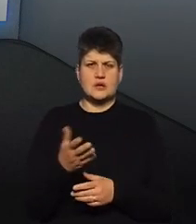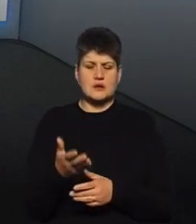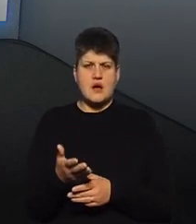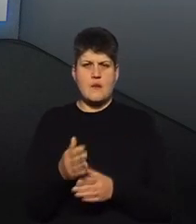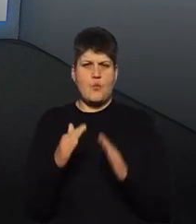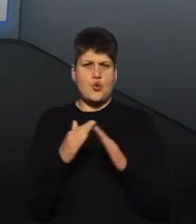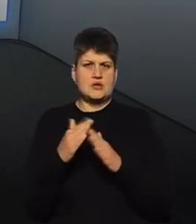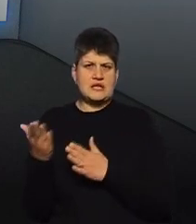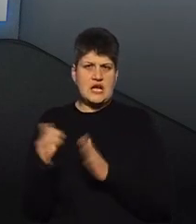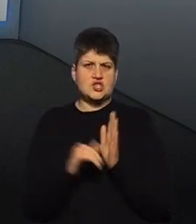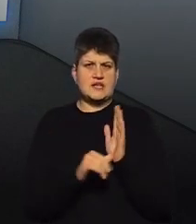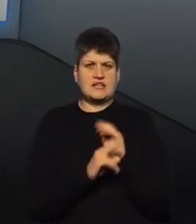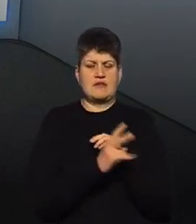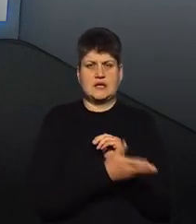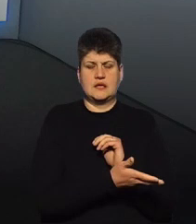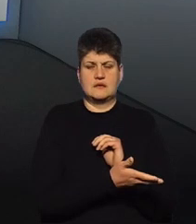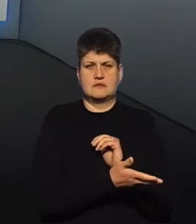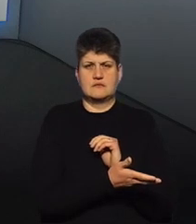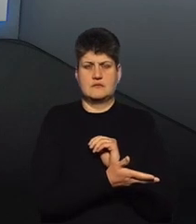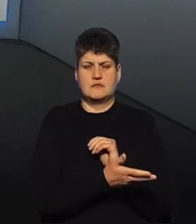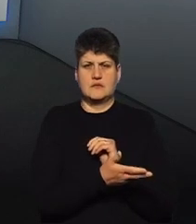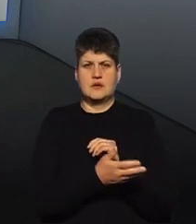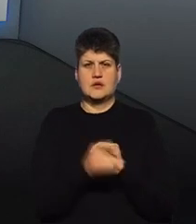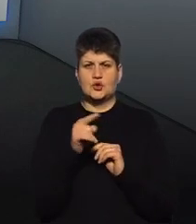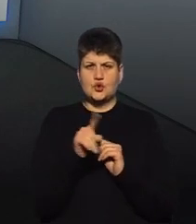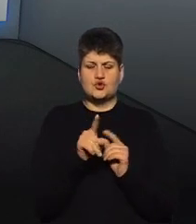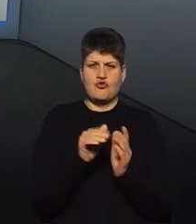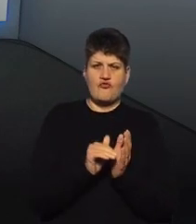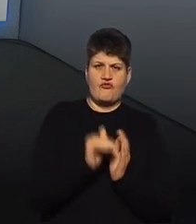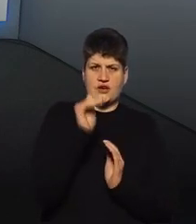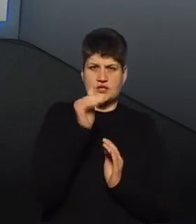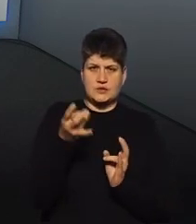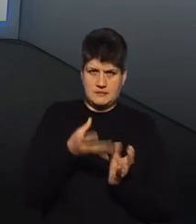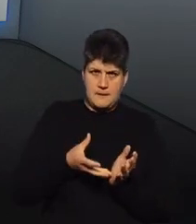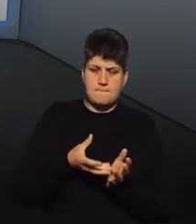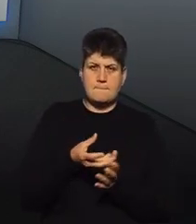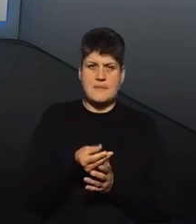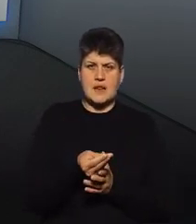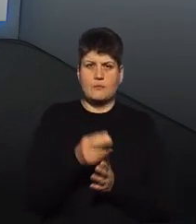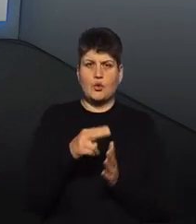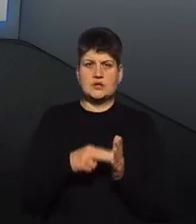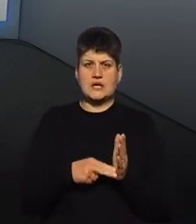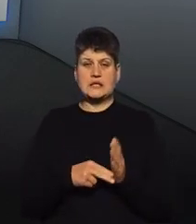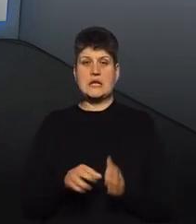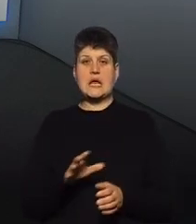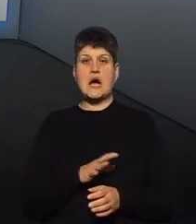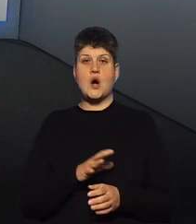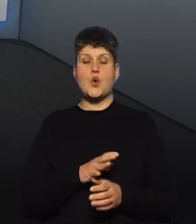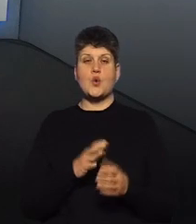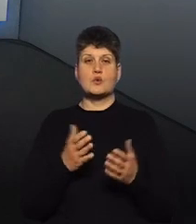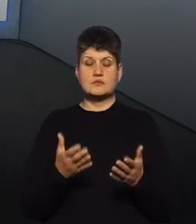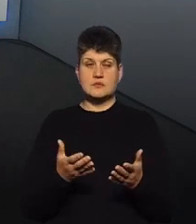квартири. Тобто, все, що вище, потрібно витити так званий податок на розпіш. Занікується форму